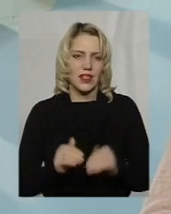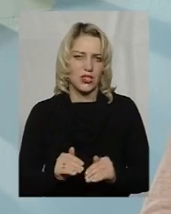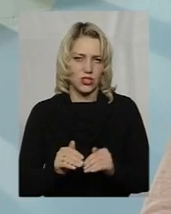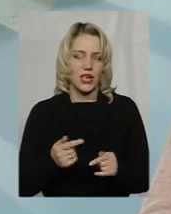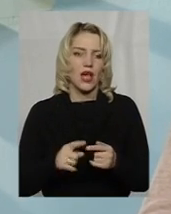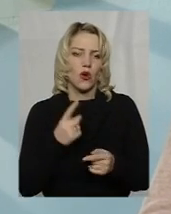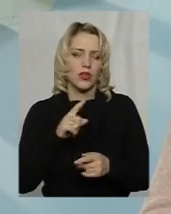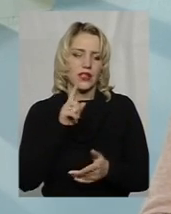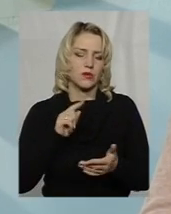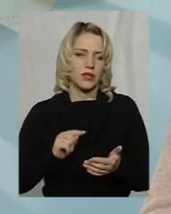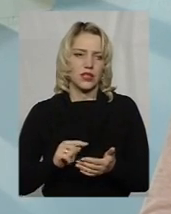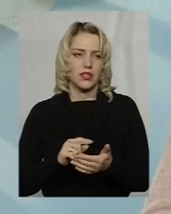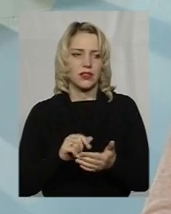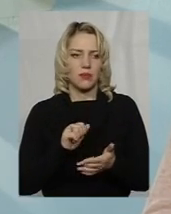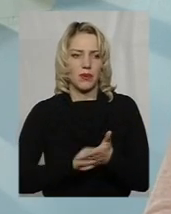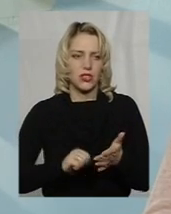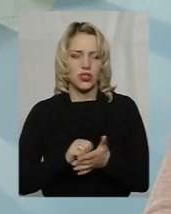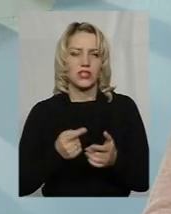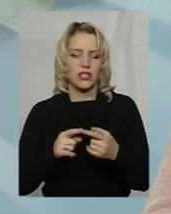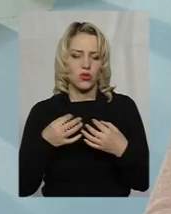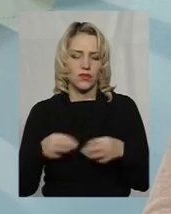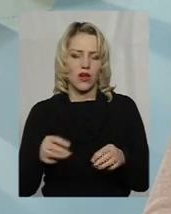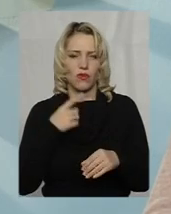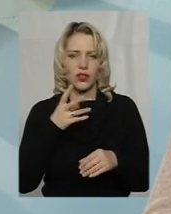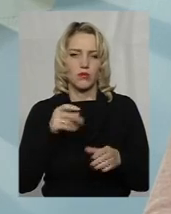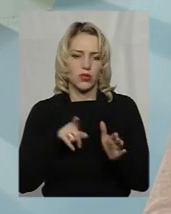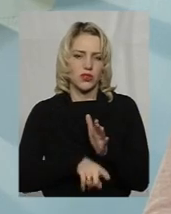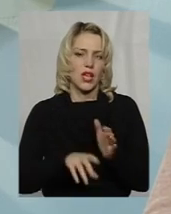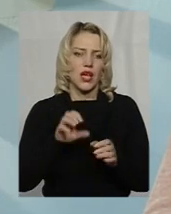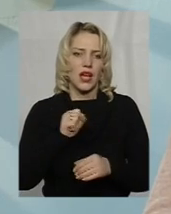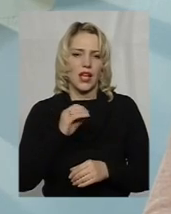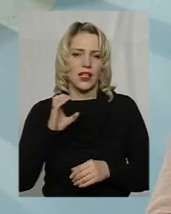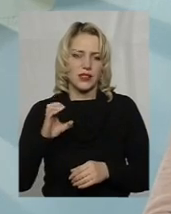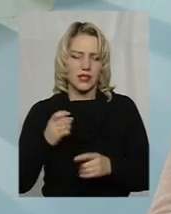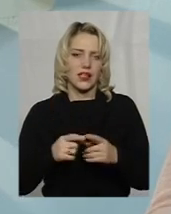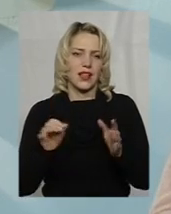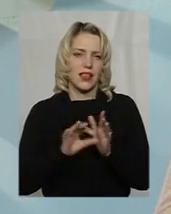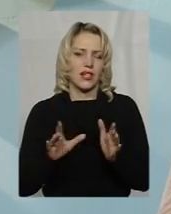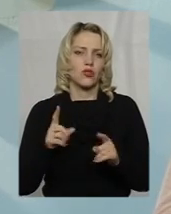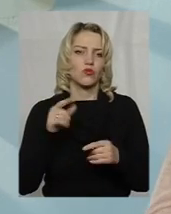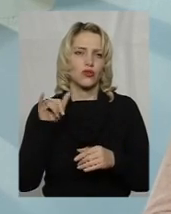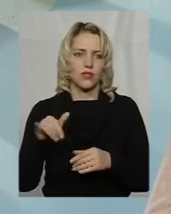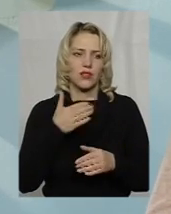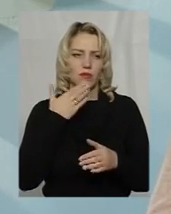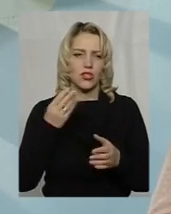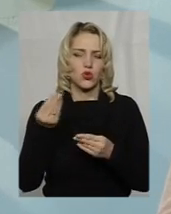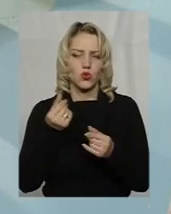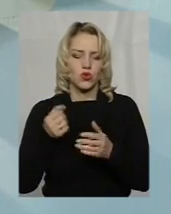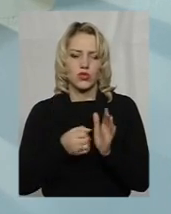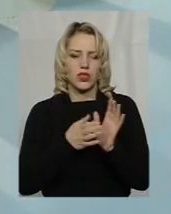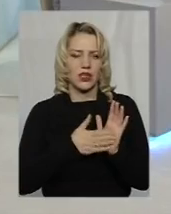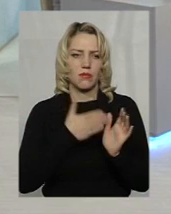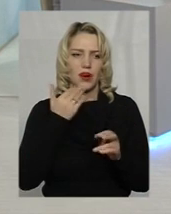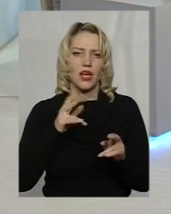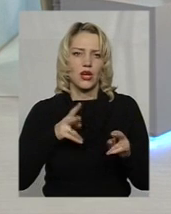одна з причин, ну, це дозволяє, насправді, говорити про дешевизну атомної електроенергії, тому що в неї штучно не закладають певні речі, а ще й